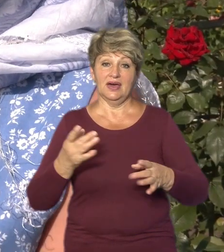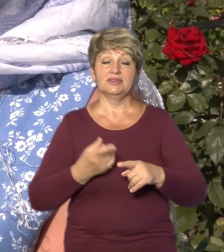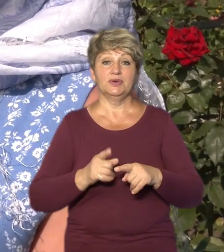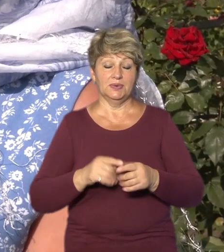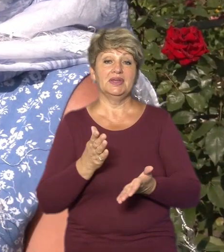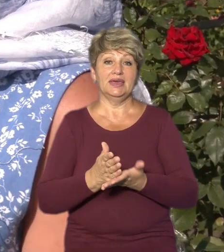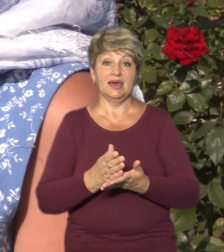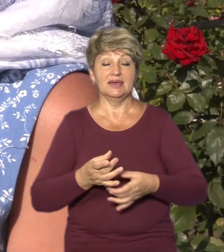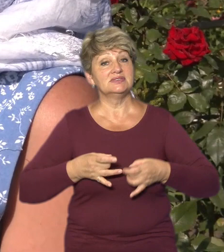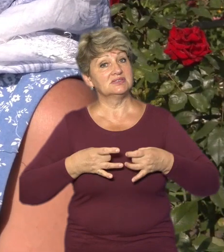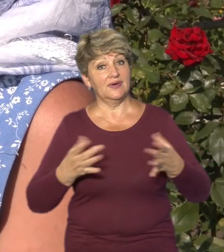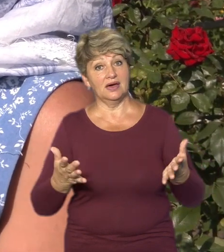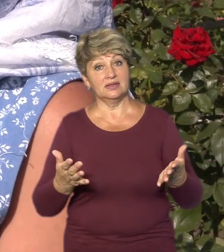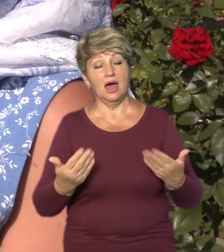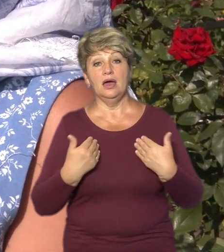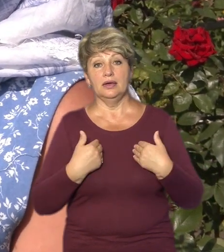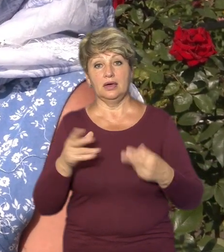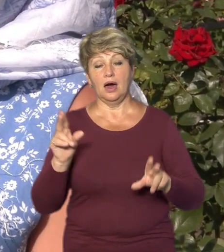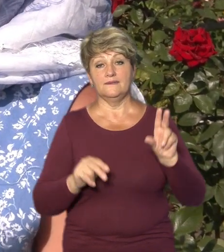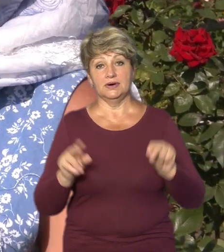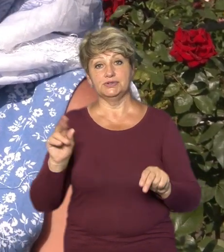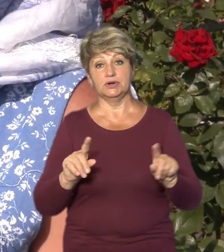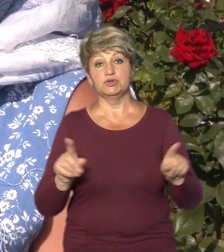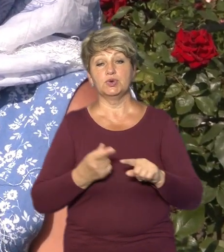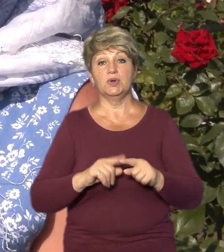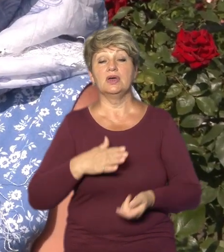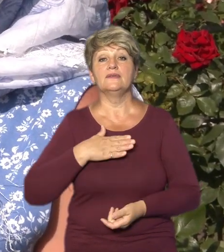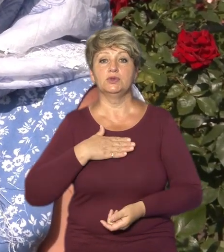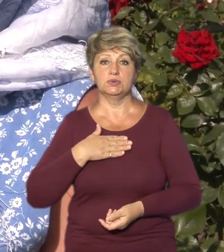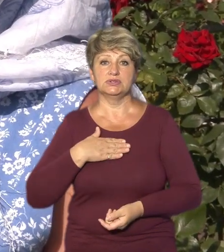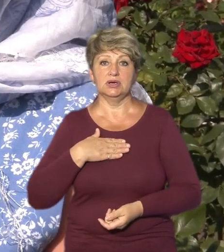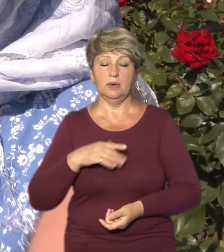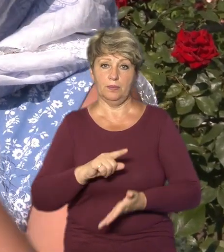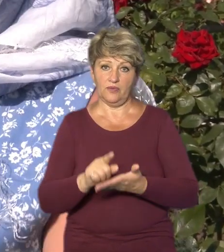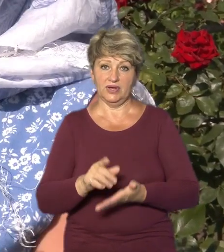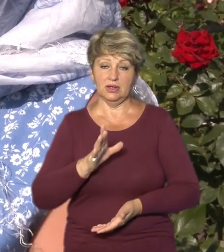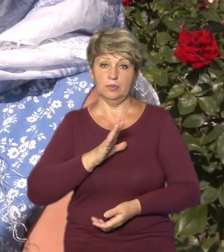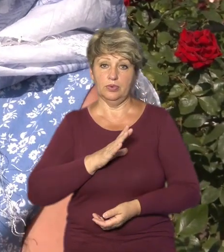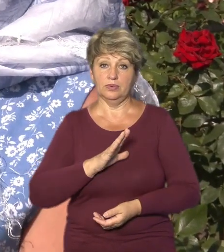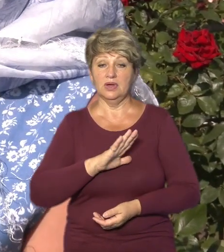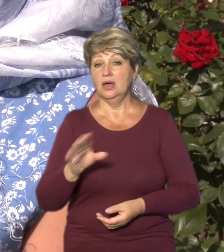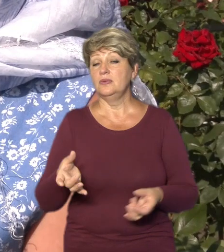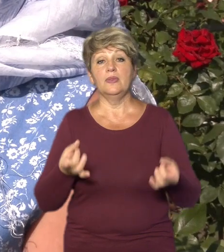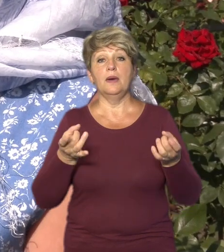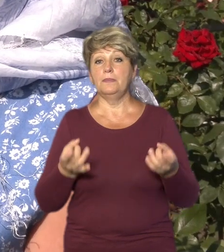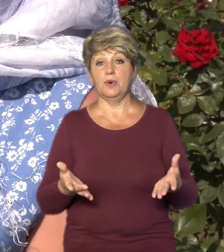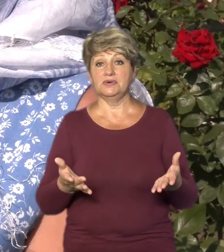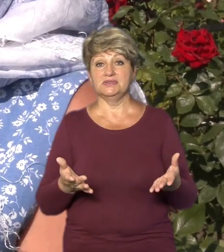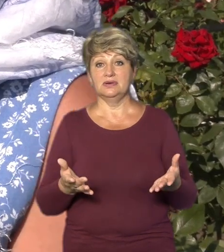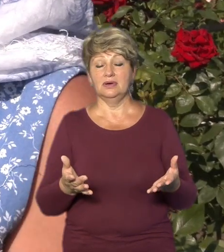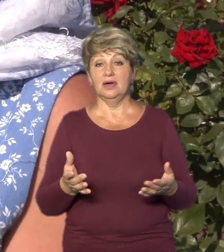я вважаю, що це і в душі повинно бути воно, не тільки отак от. Але ж